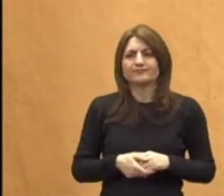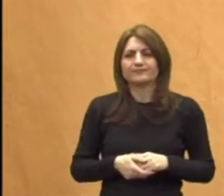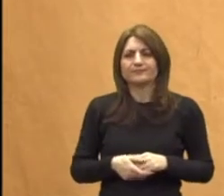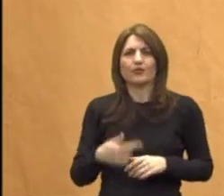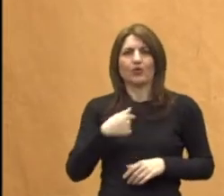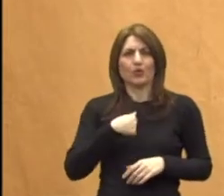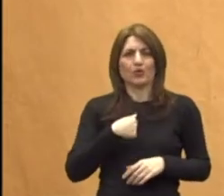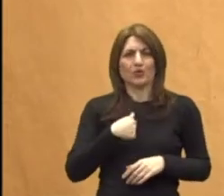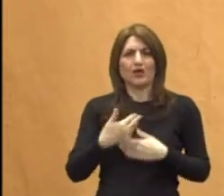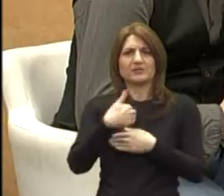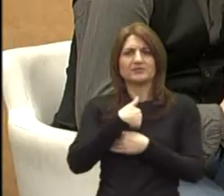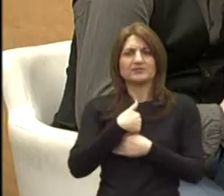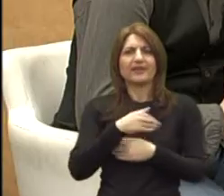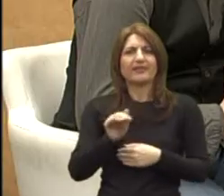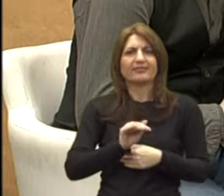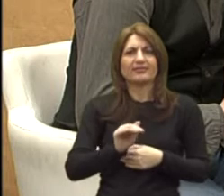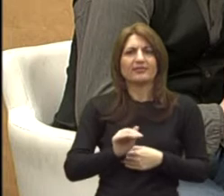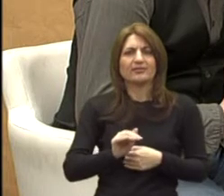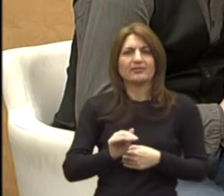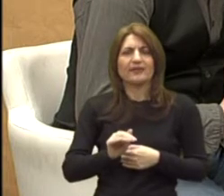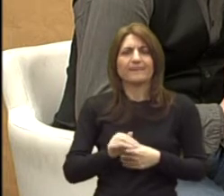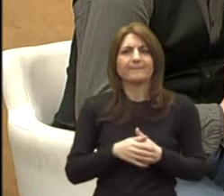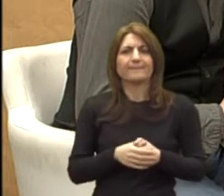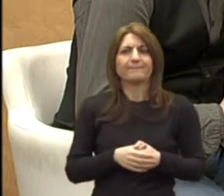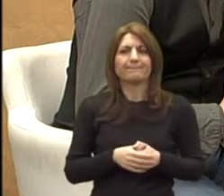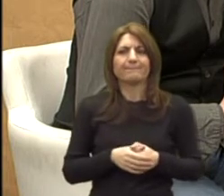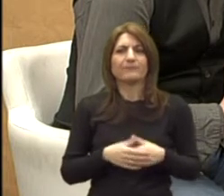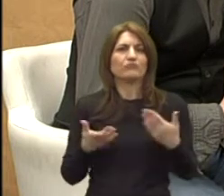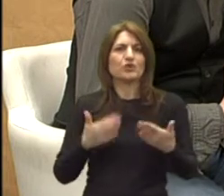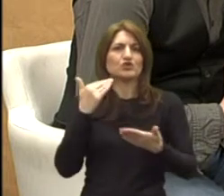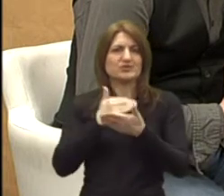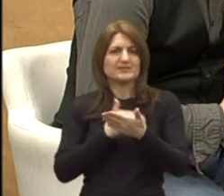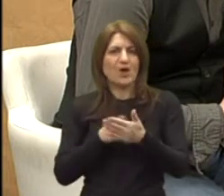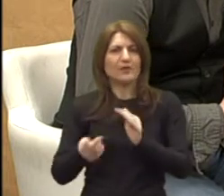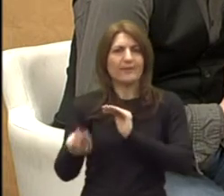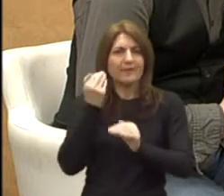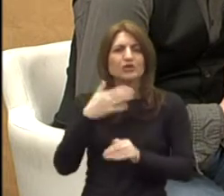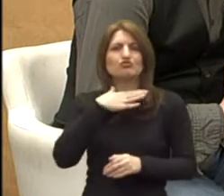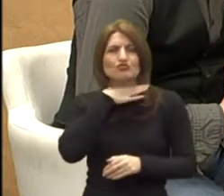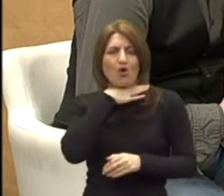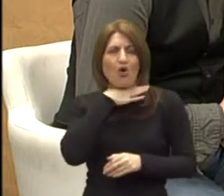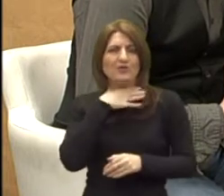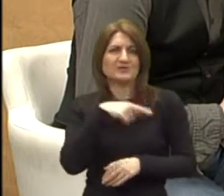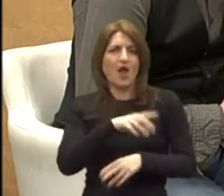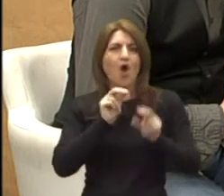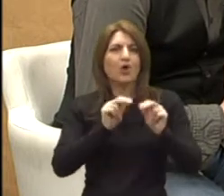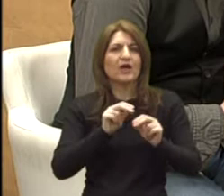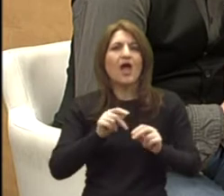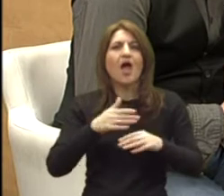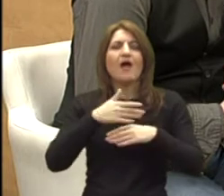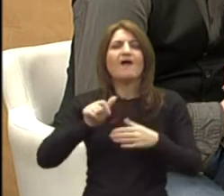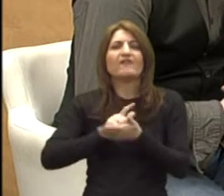Kod nas djeca vam dolaze ono što prema zakonu o prečkolskom odgoju dobna